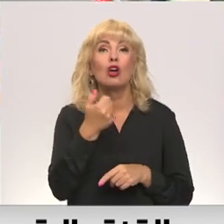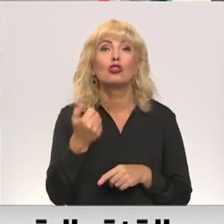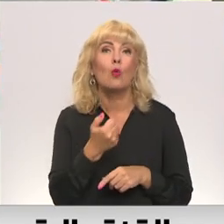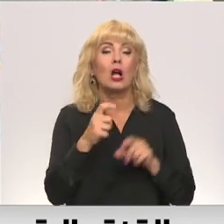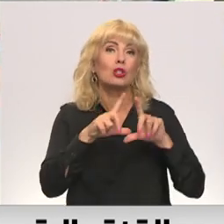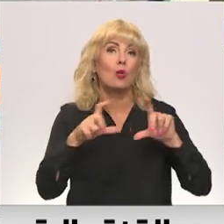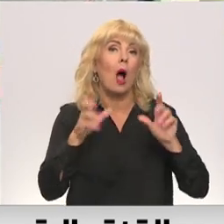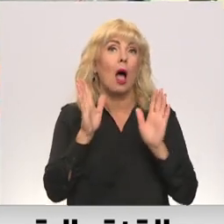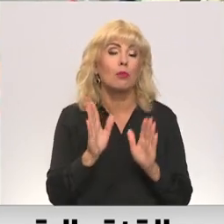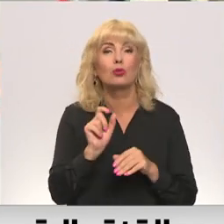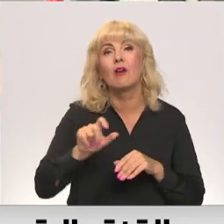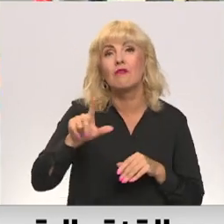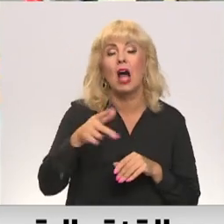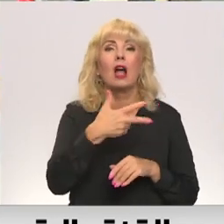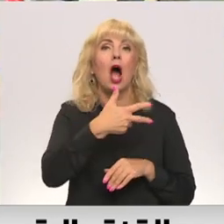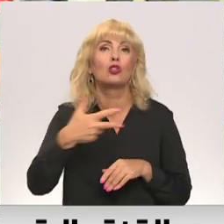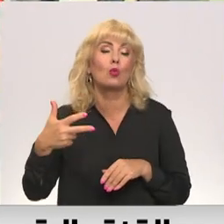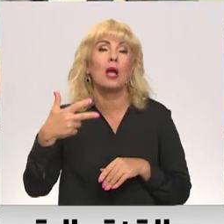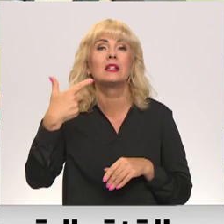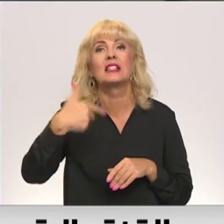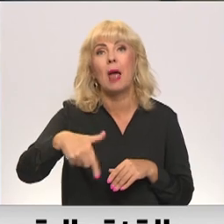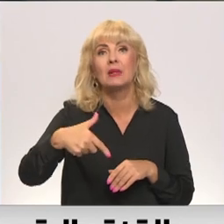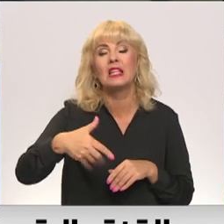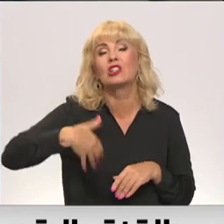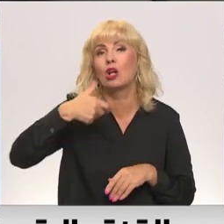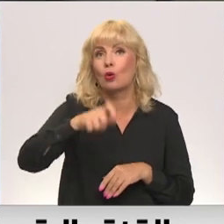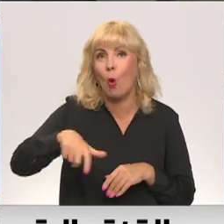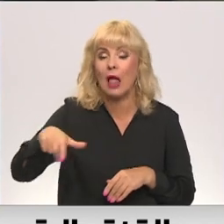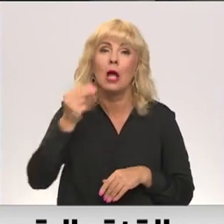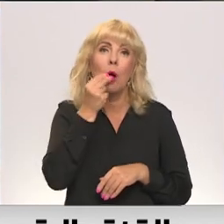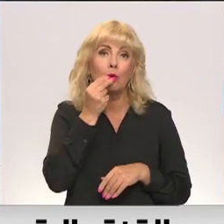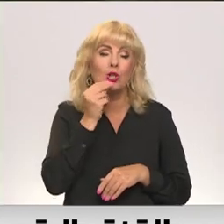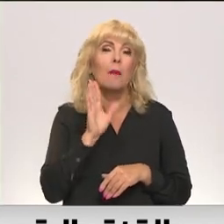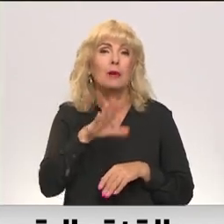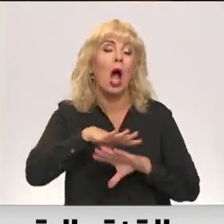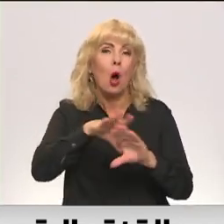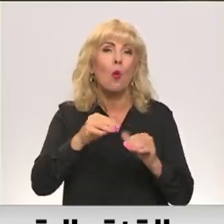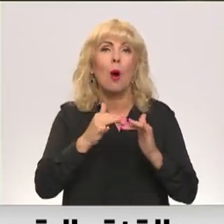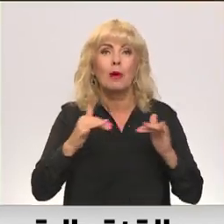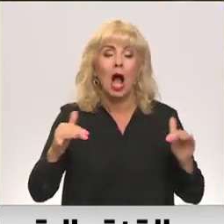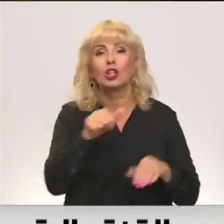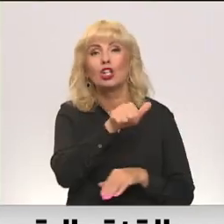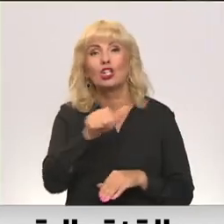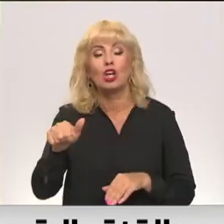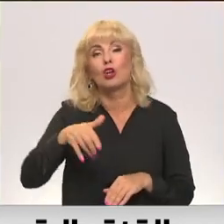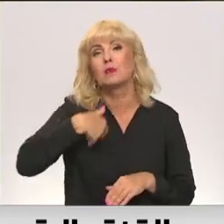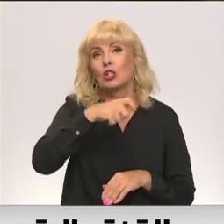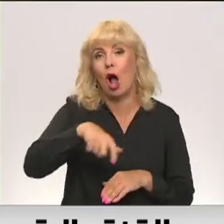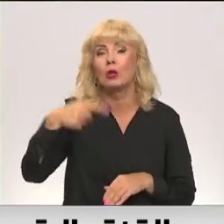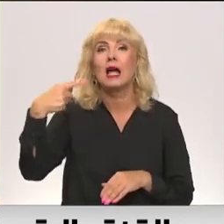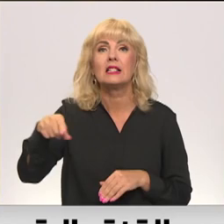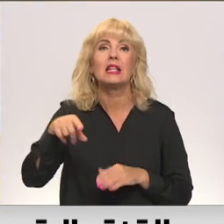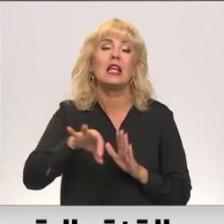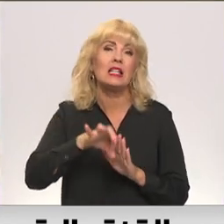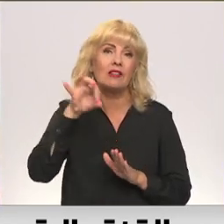skolā būšot vairāk nekā 870 audzēkņu. Pusdienas pie kopējā galda ēdot ap 600 skolēnu. Citi izvēlas